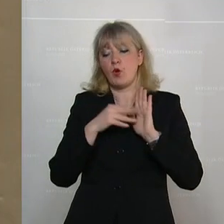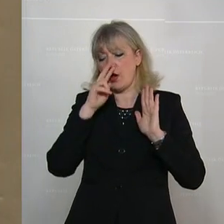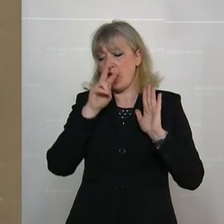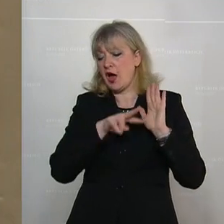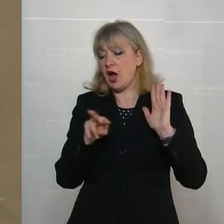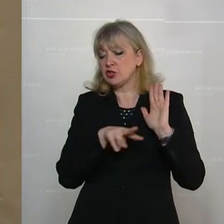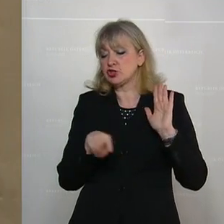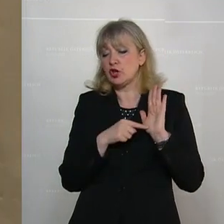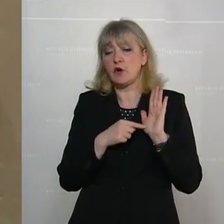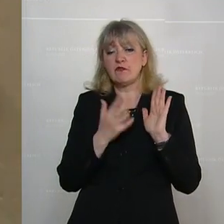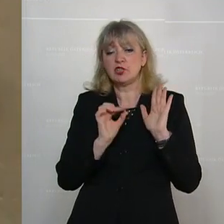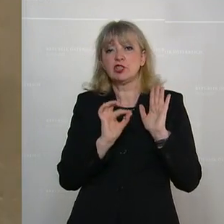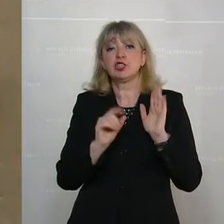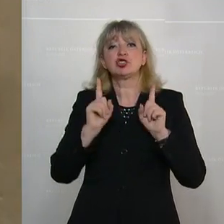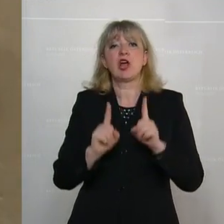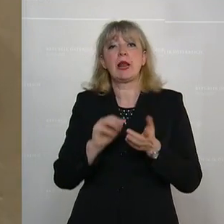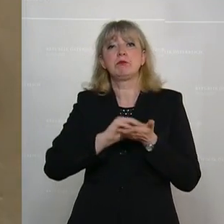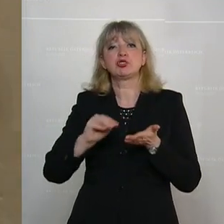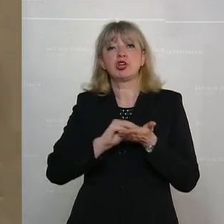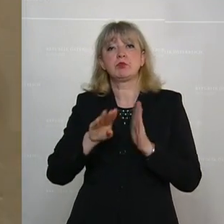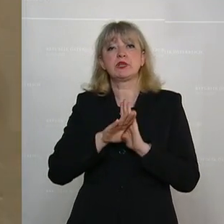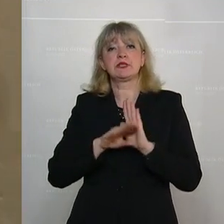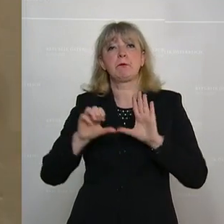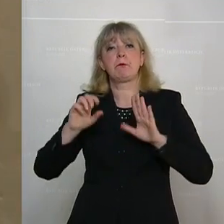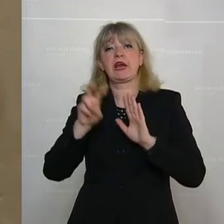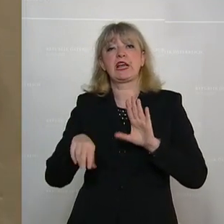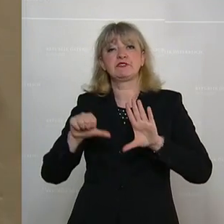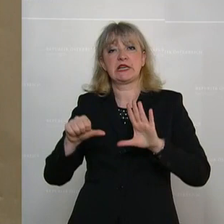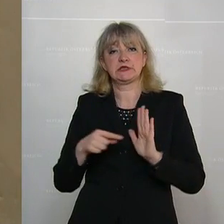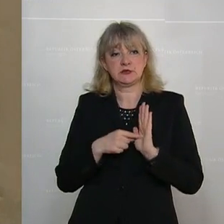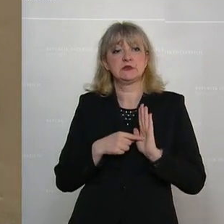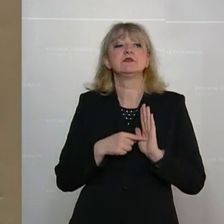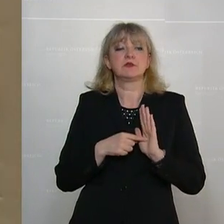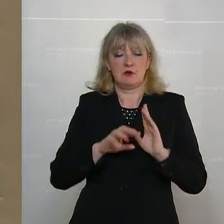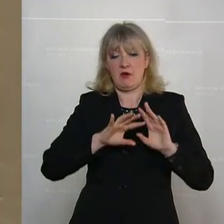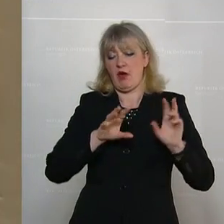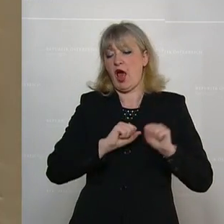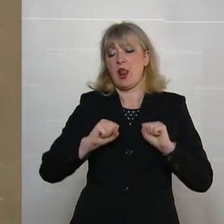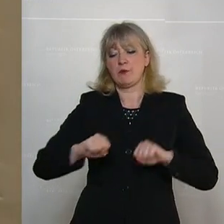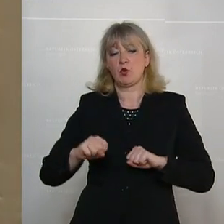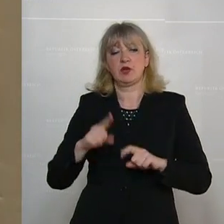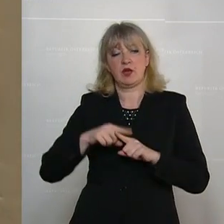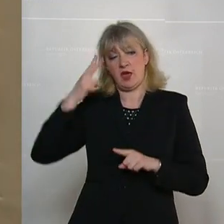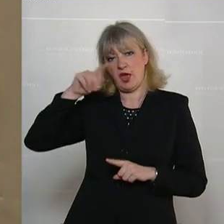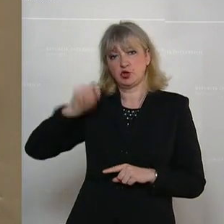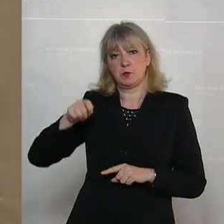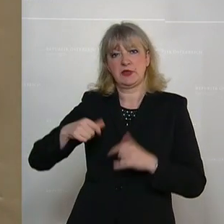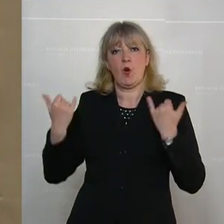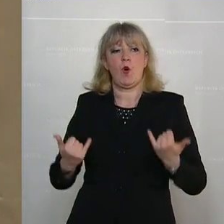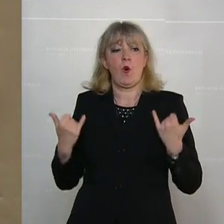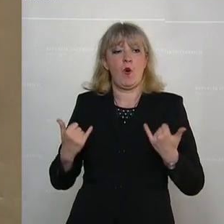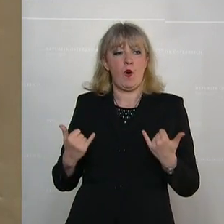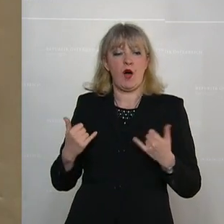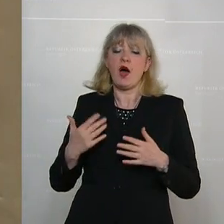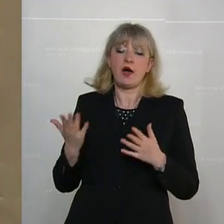an, was das Stellenbeschreibungsgesetz noch Paragraf 6 betrifft. Sie haben alle Möglichkeiten, dass Sie den Herrn Schmidt heute